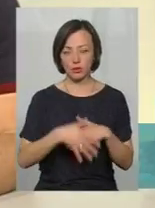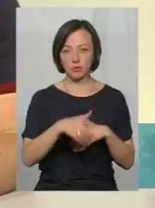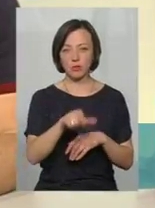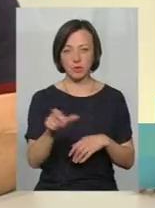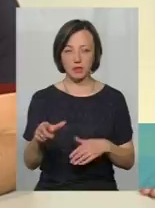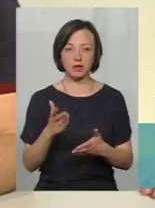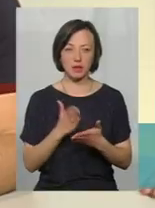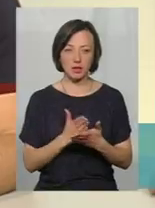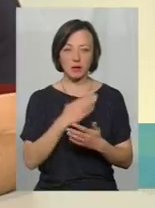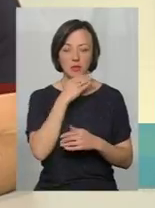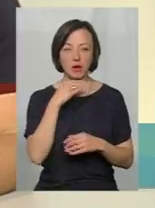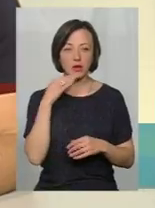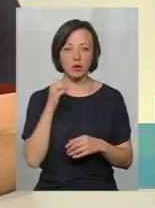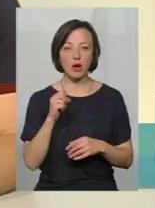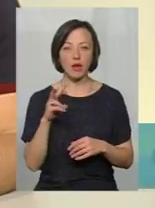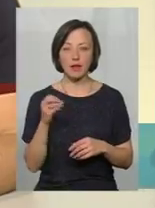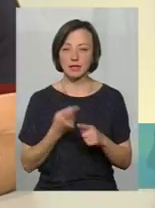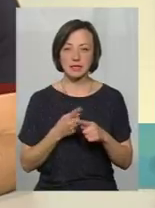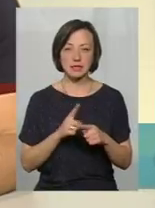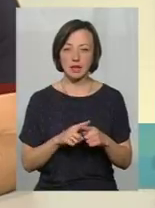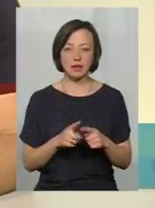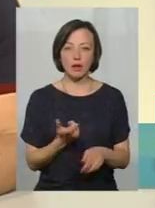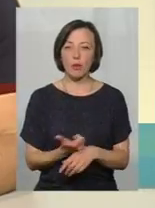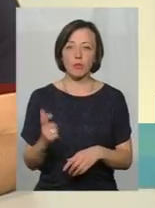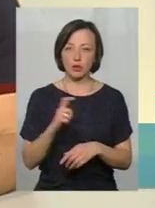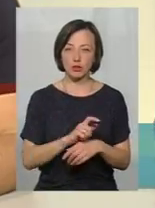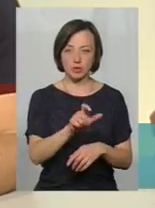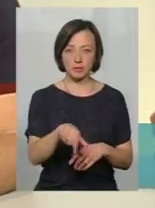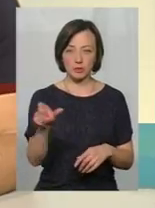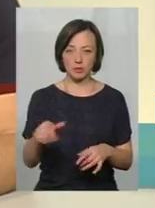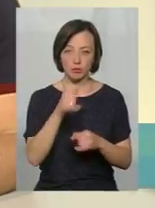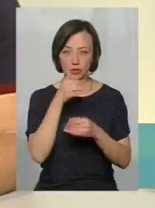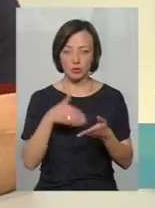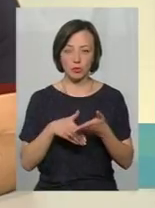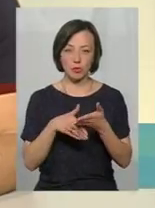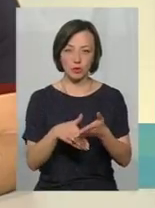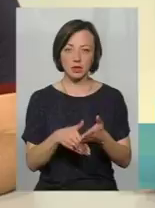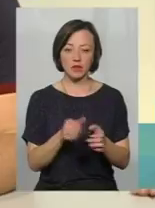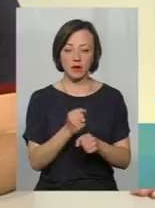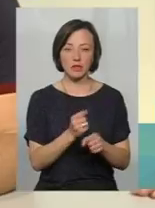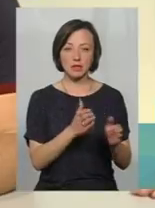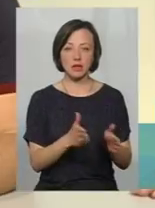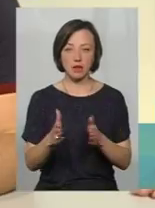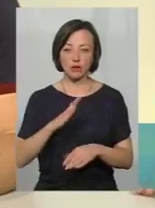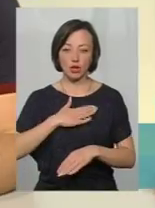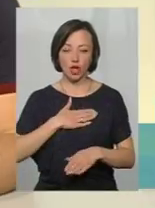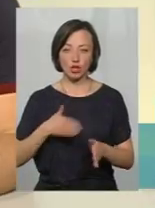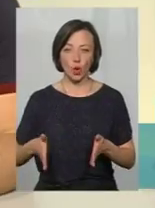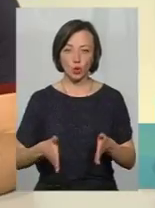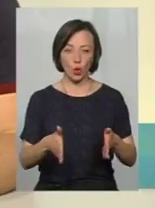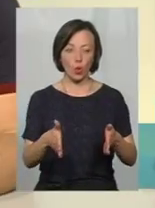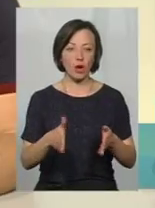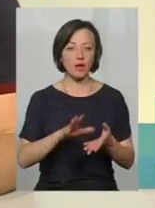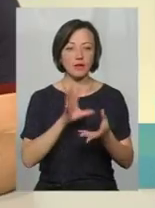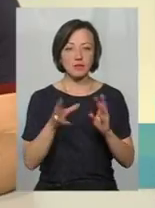їх все ж таки велика кількість. Але це не переважна кількість громадян, яка нам може допомогти навести лад на наших дорогах. Тобто, і